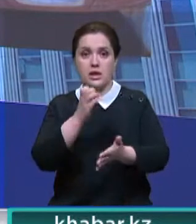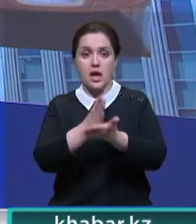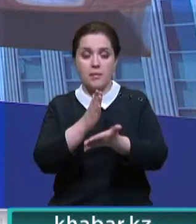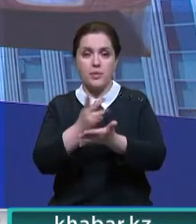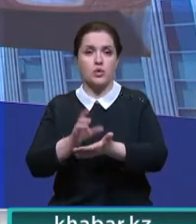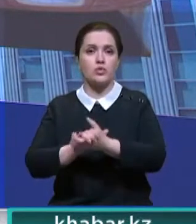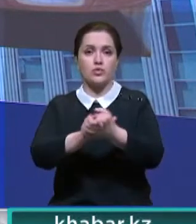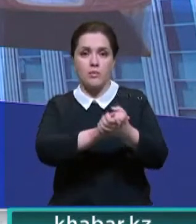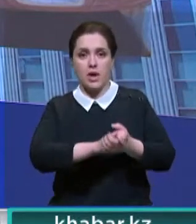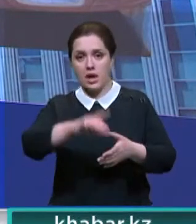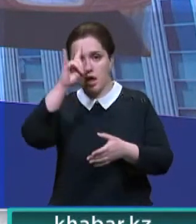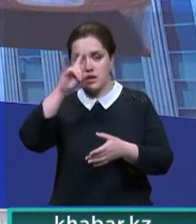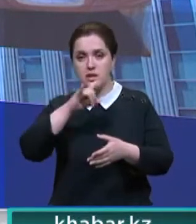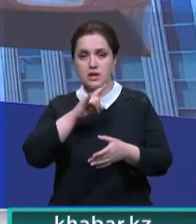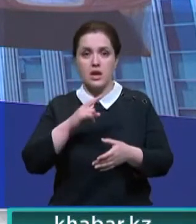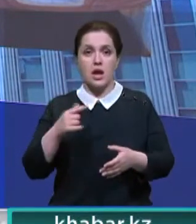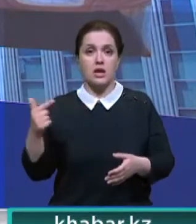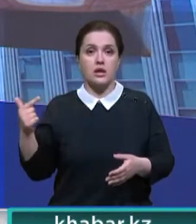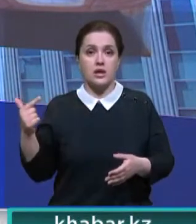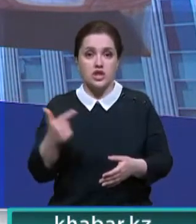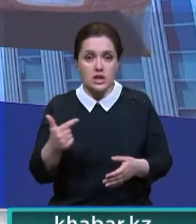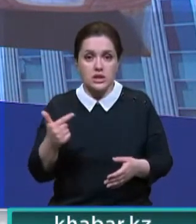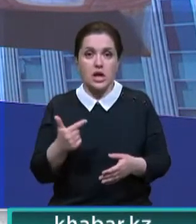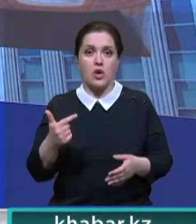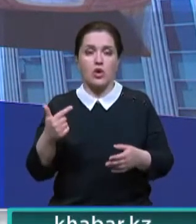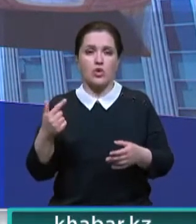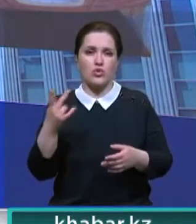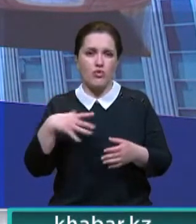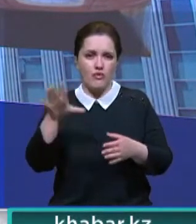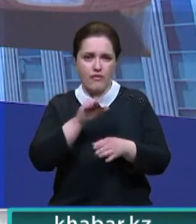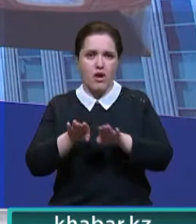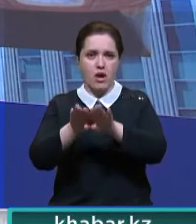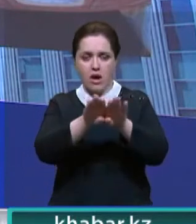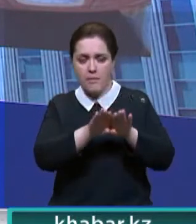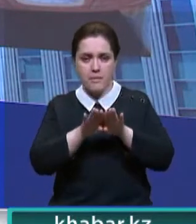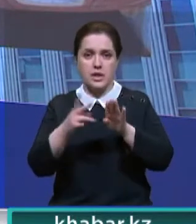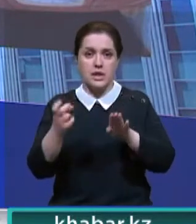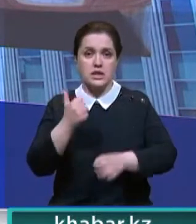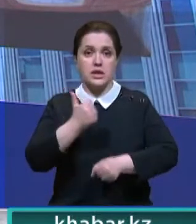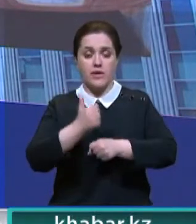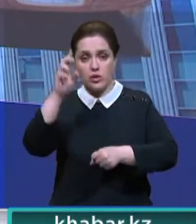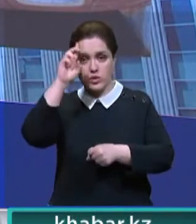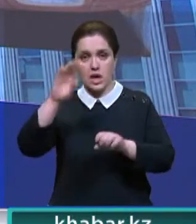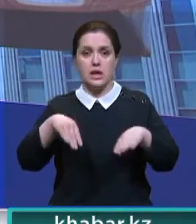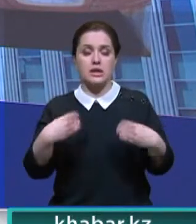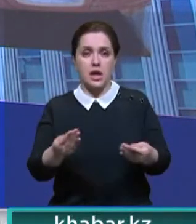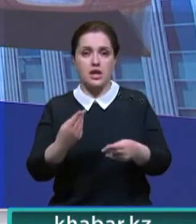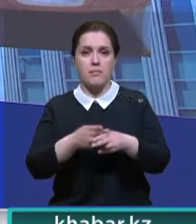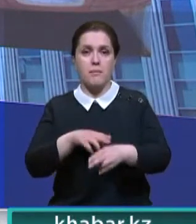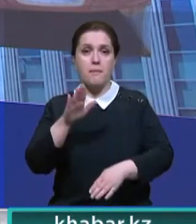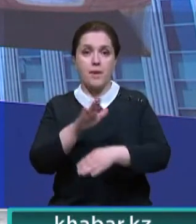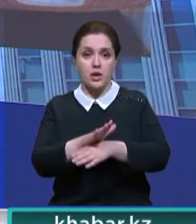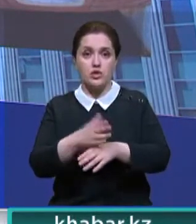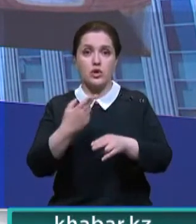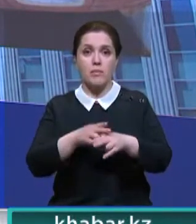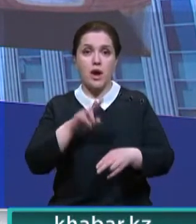консолидацию Казахстана в принципах гражданской идентичности и единства. Глава государства дал конкретные поручения по